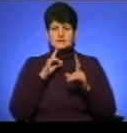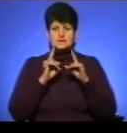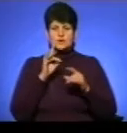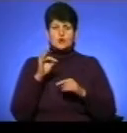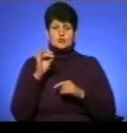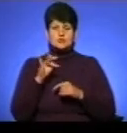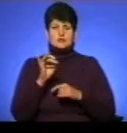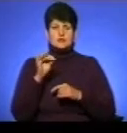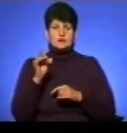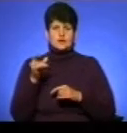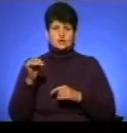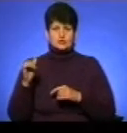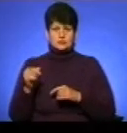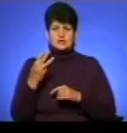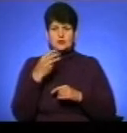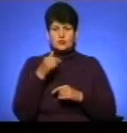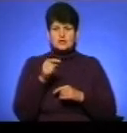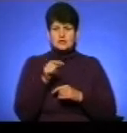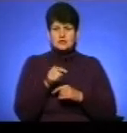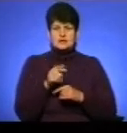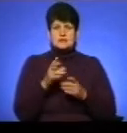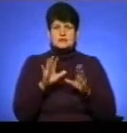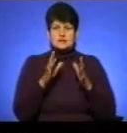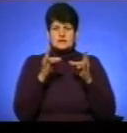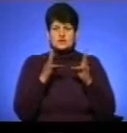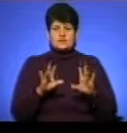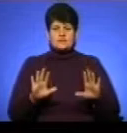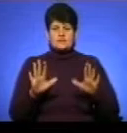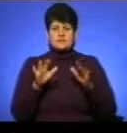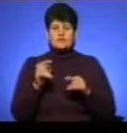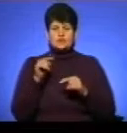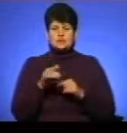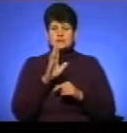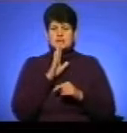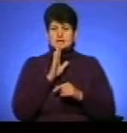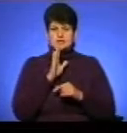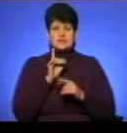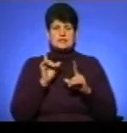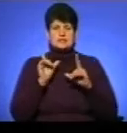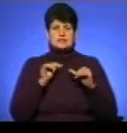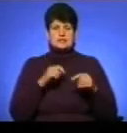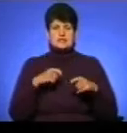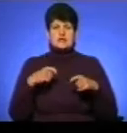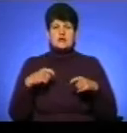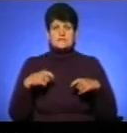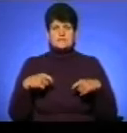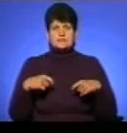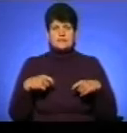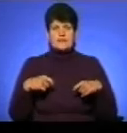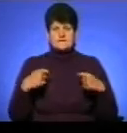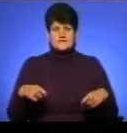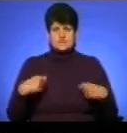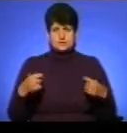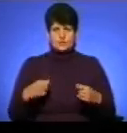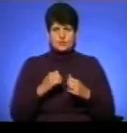– Роксолана Гриджук. Три роки тому з нею трапився нещасний випадок. Відтоді дівчина пересувається на візку. «Кожна коляска, відповідно до